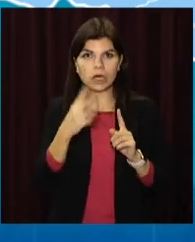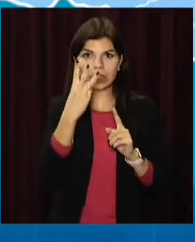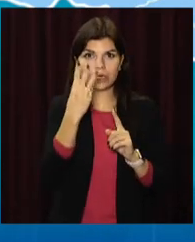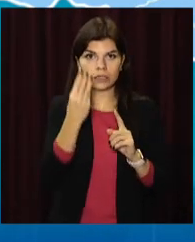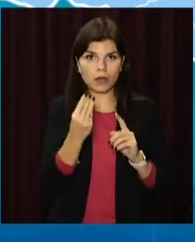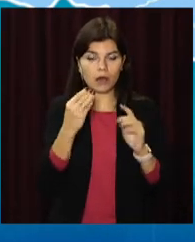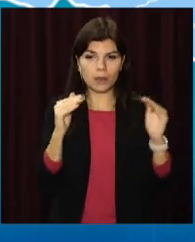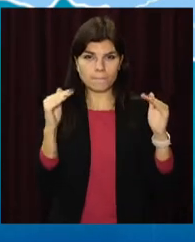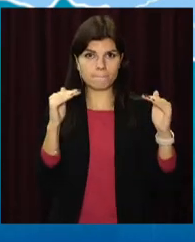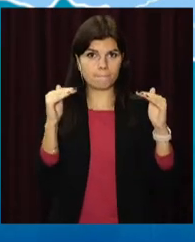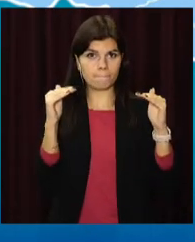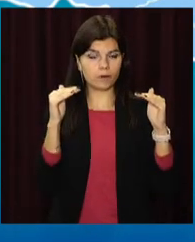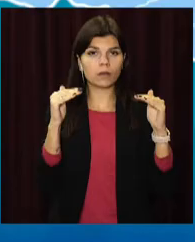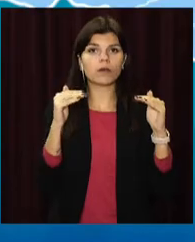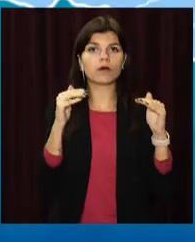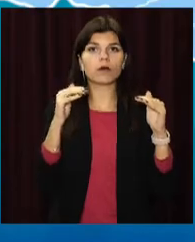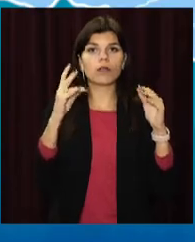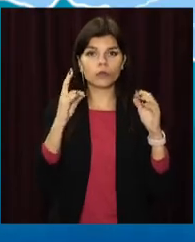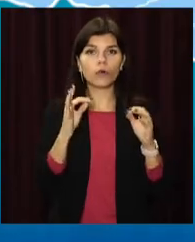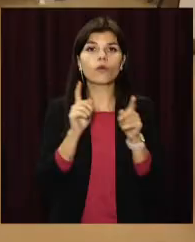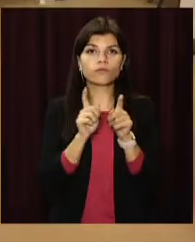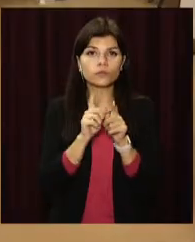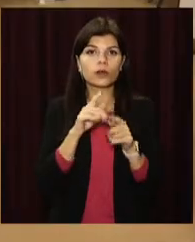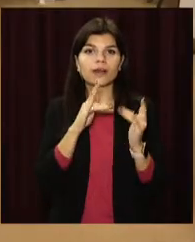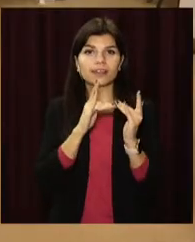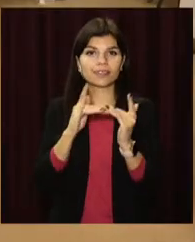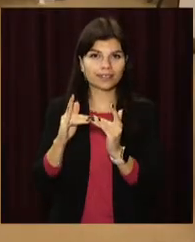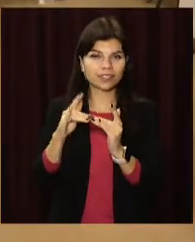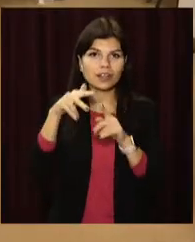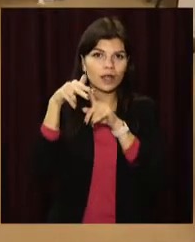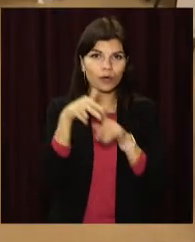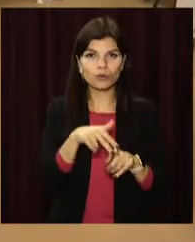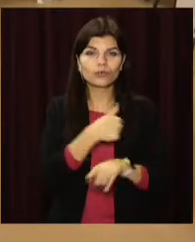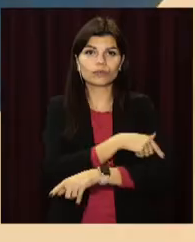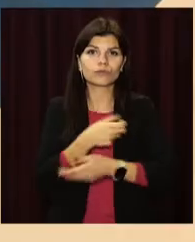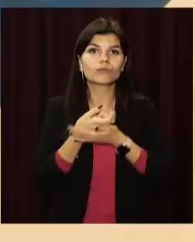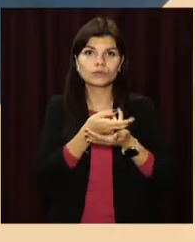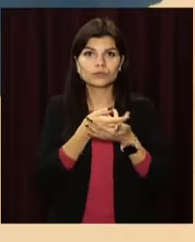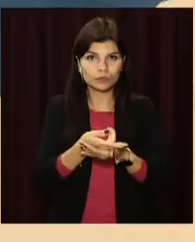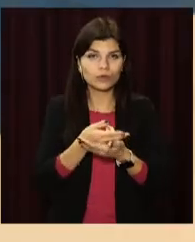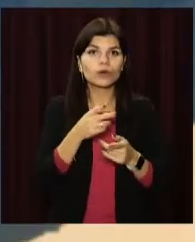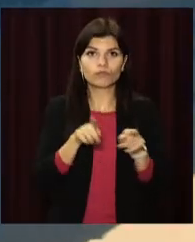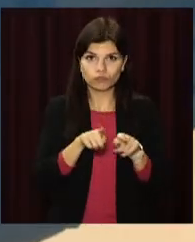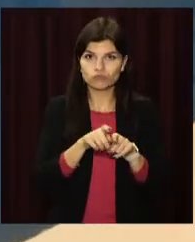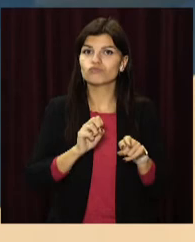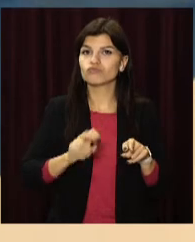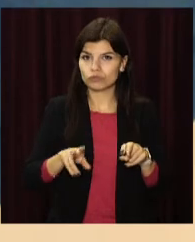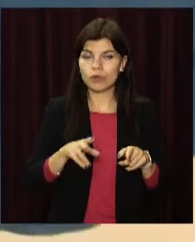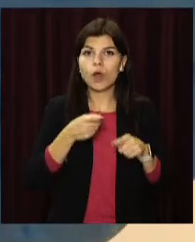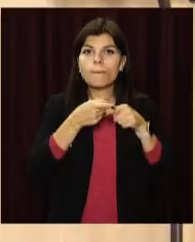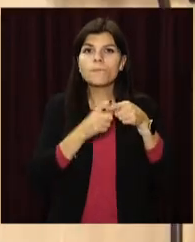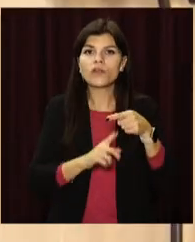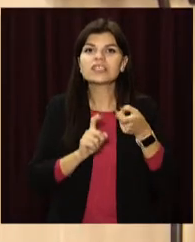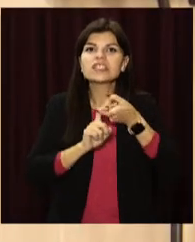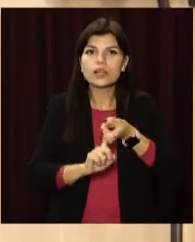підвищуються. Зокрема, нищі норми – завантаженість ліжок з киснем та рівень ушпиталення пацієнтів з коронавірусом. Половина